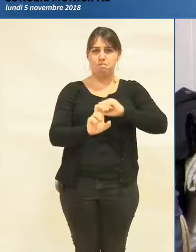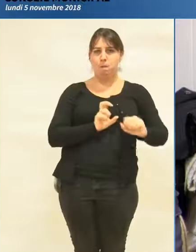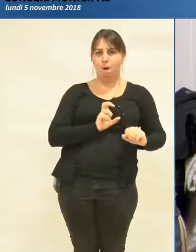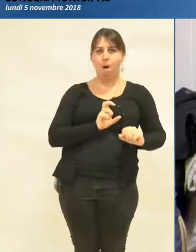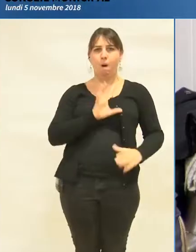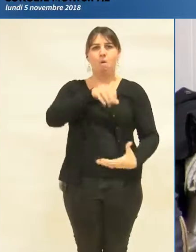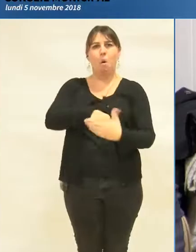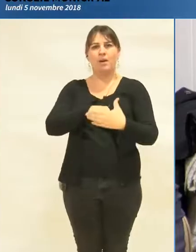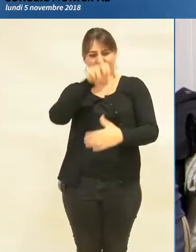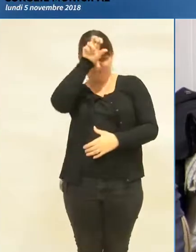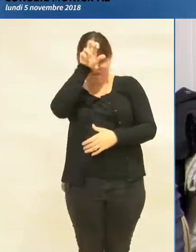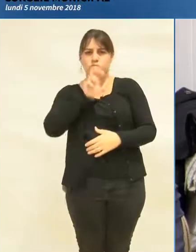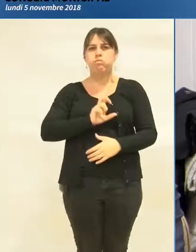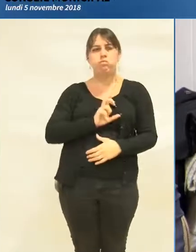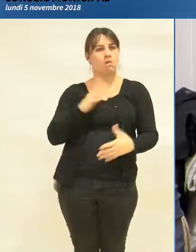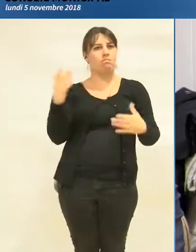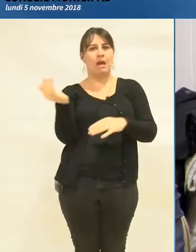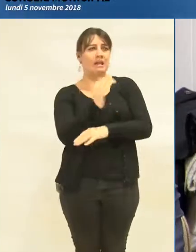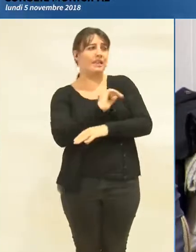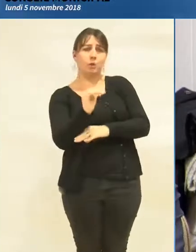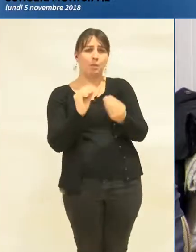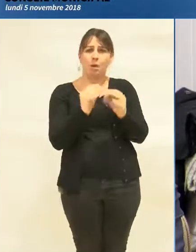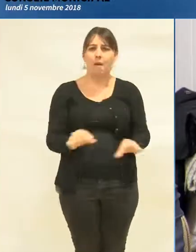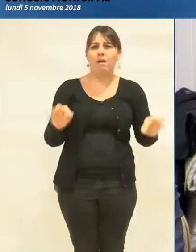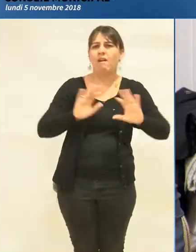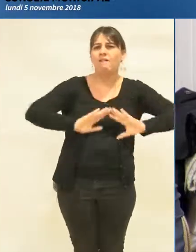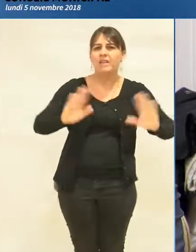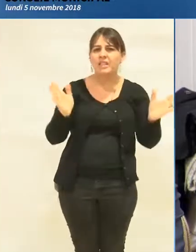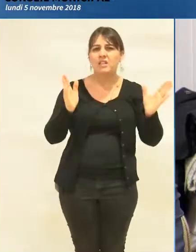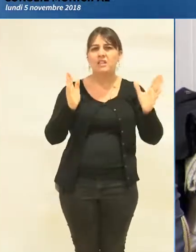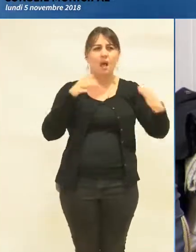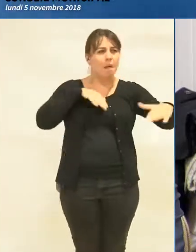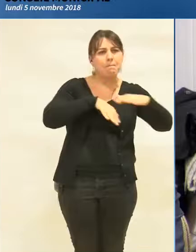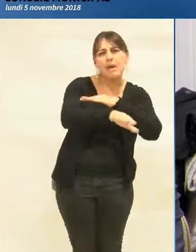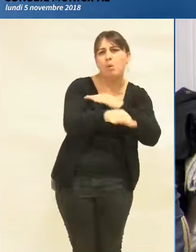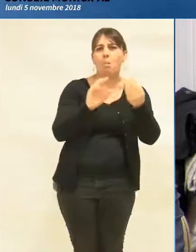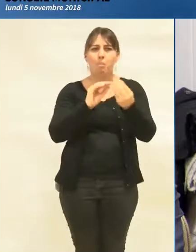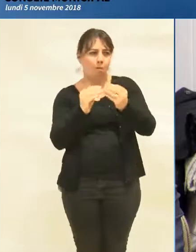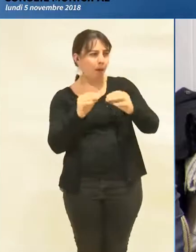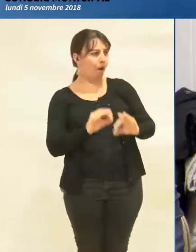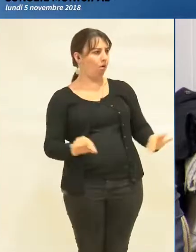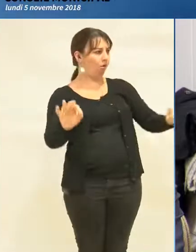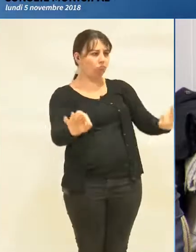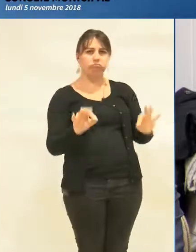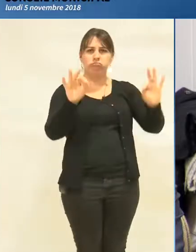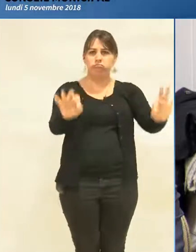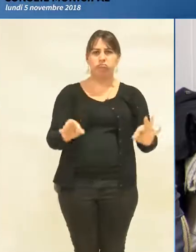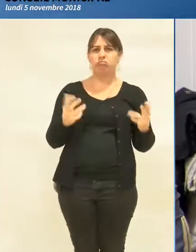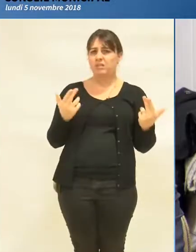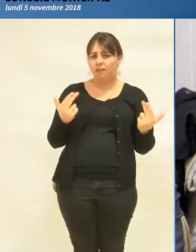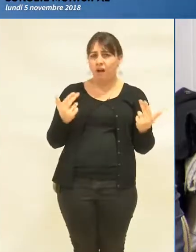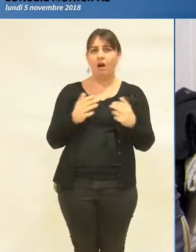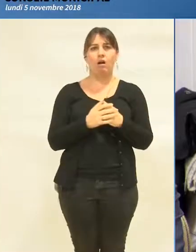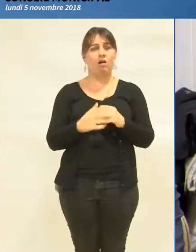mais il n'y a plus d'insécurité. Vous pouvez aller dans le métro, dans n'importe où, il n'y a plus d'insécurité. Aussi, moi je dis,